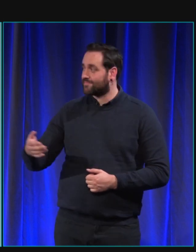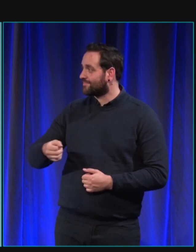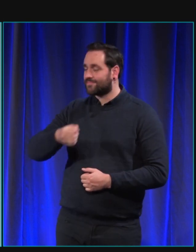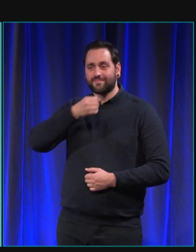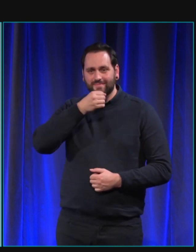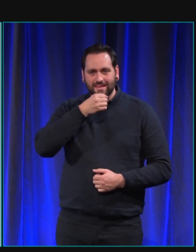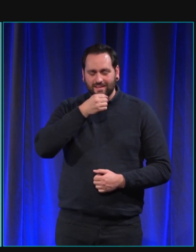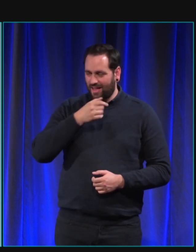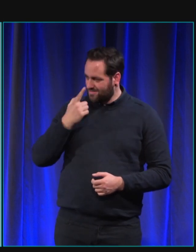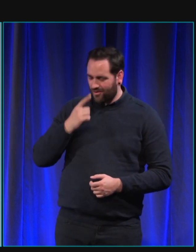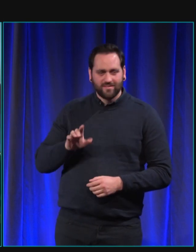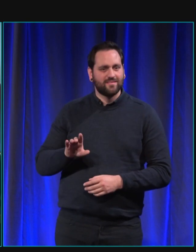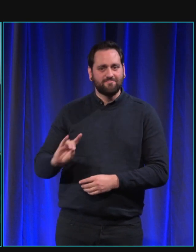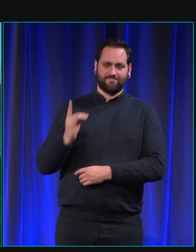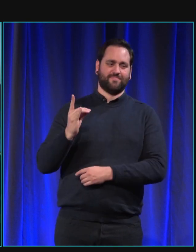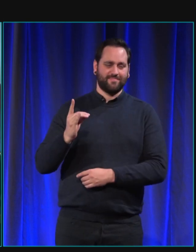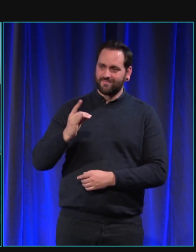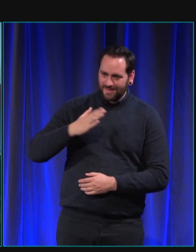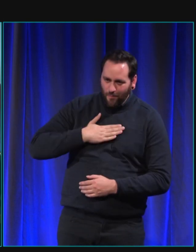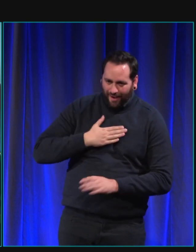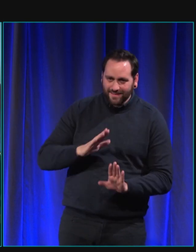Ça va le perturber deux minutes. C'est rien.